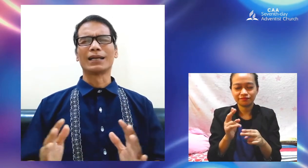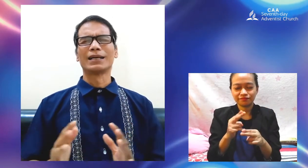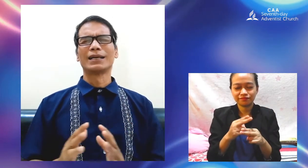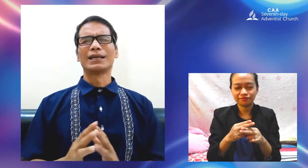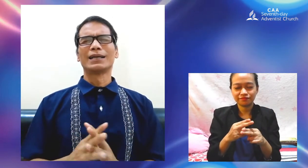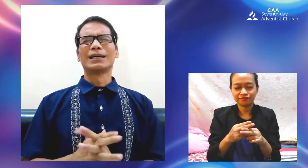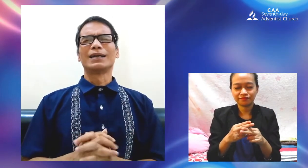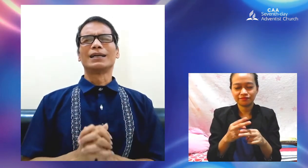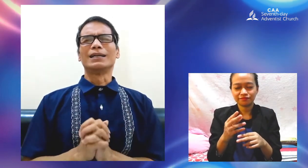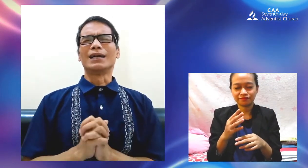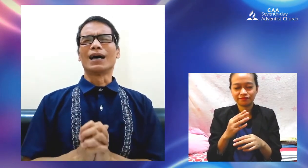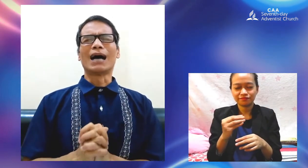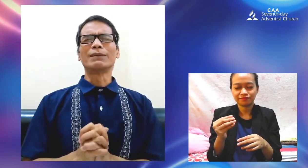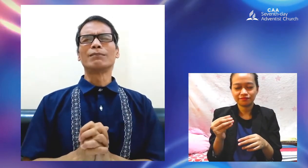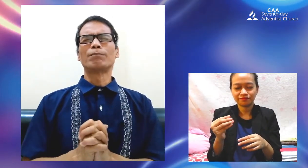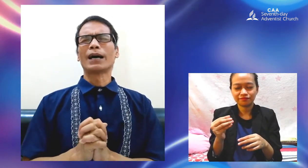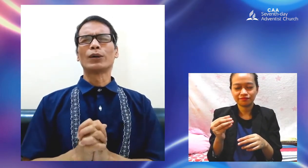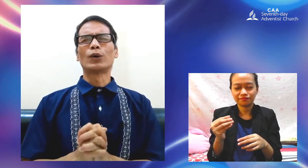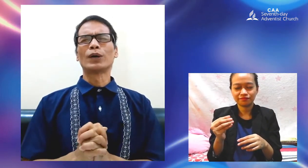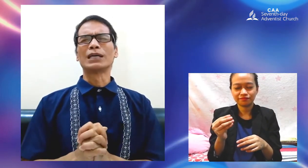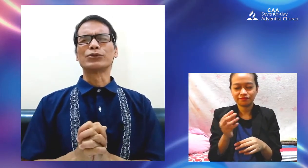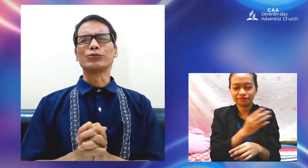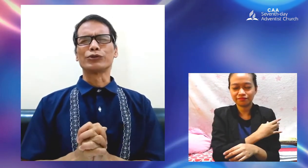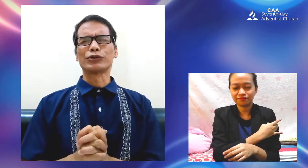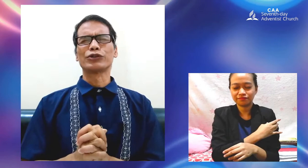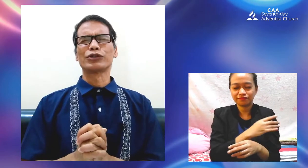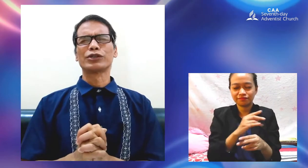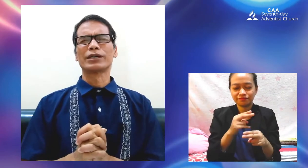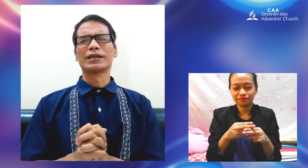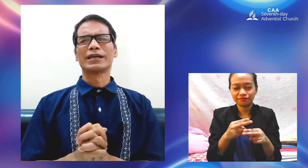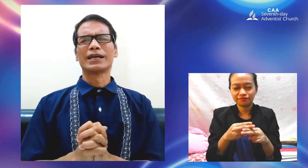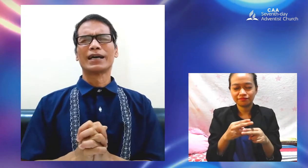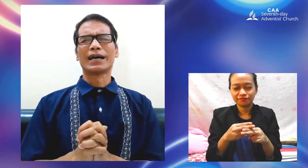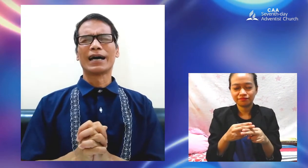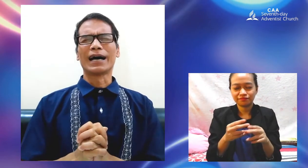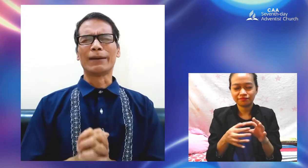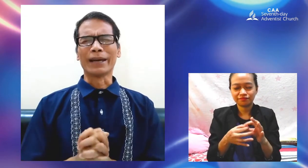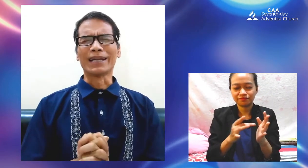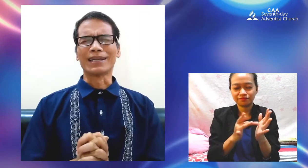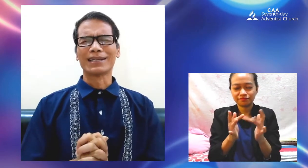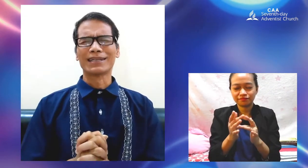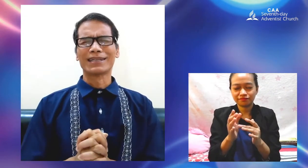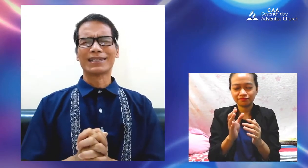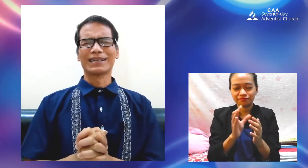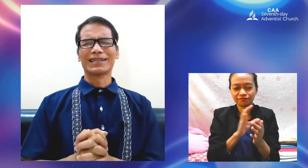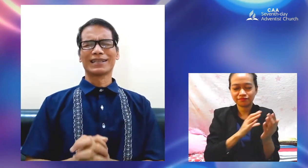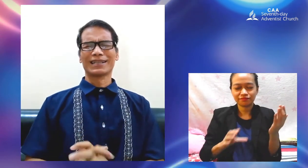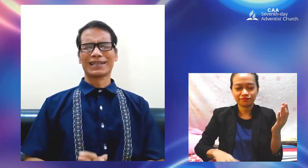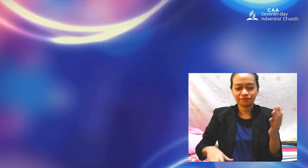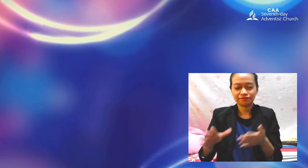pangalan ng aming Panginoong Hesus amin